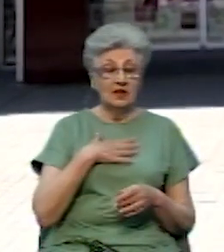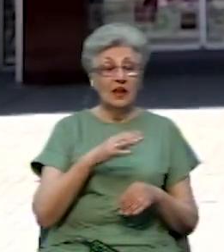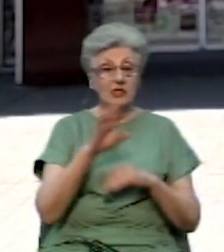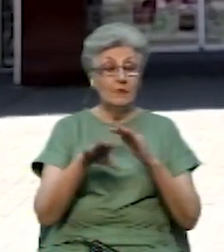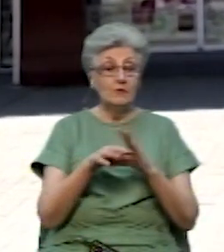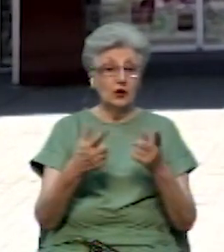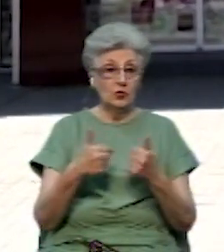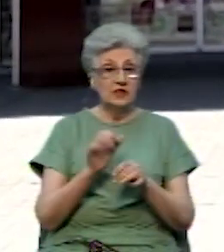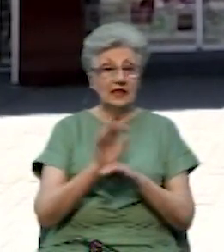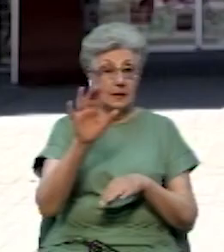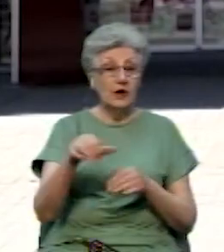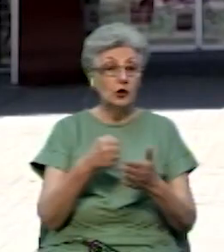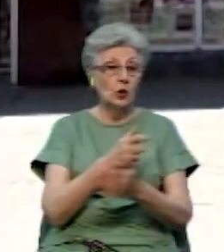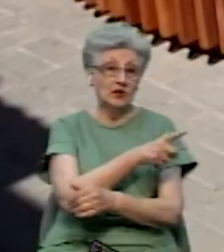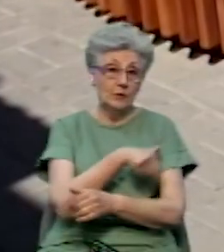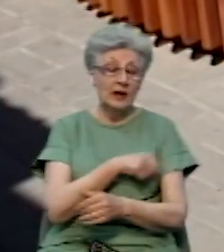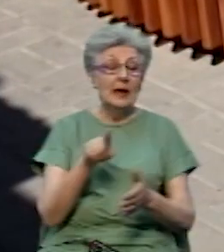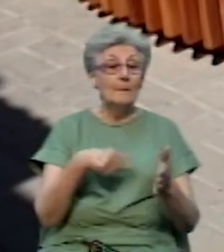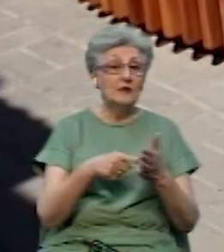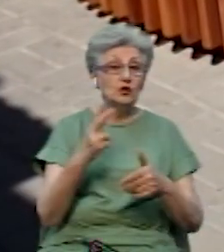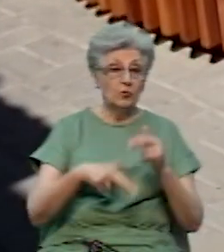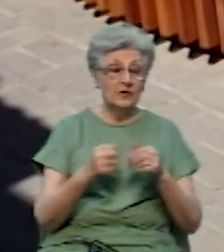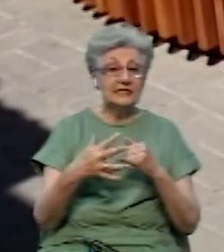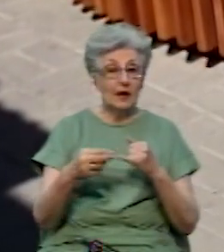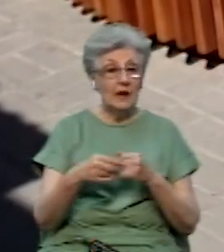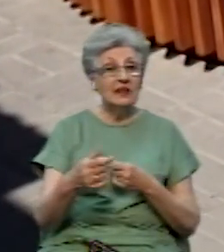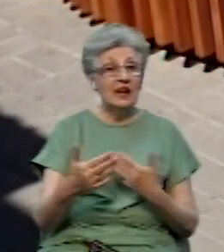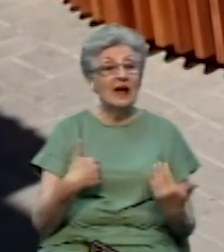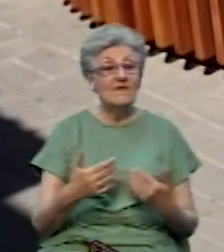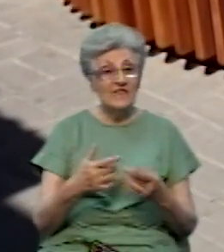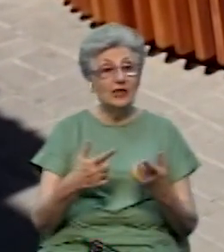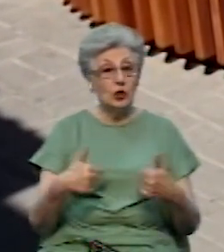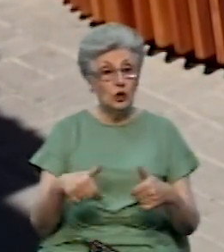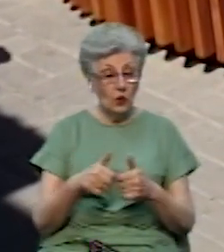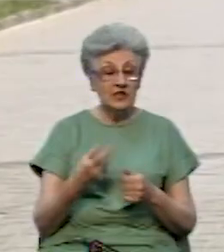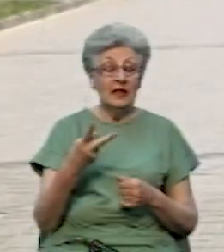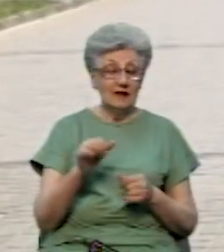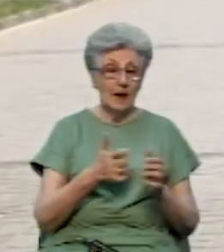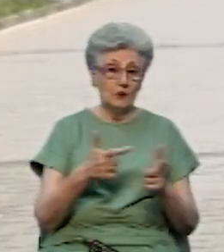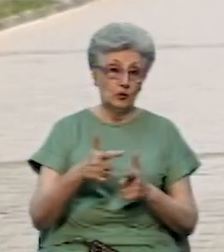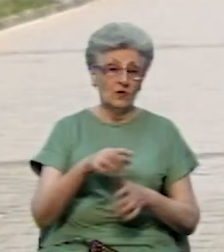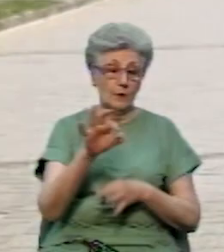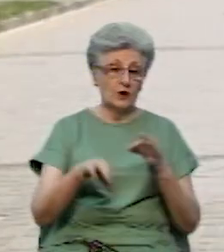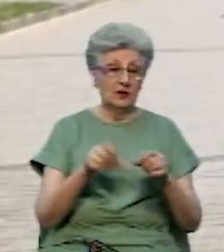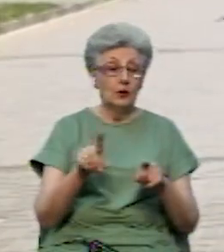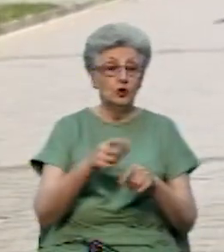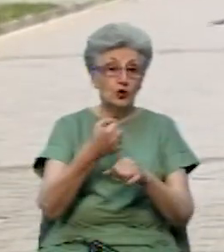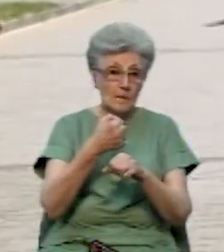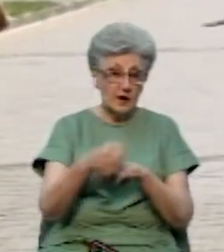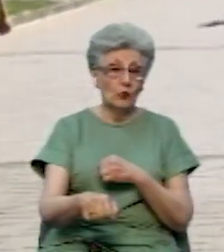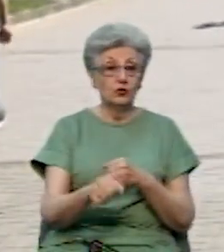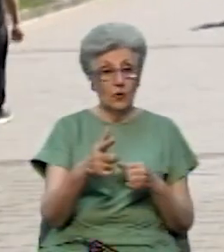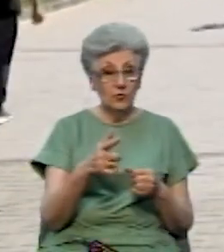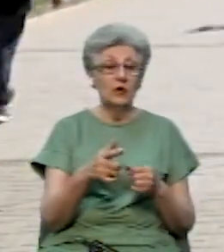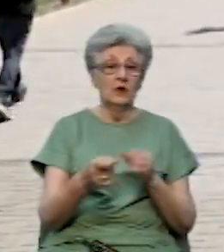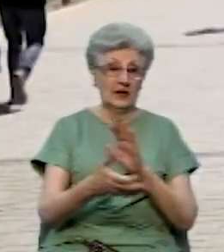до Департаменту містобудівного комплексу та земельних відносин для підготовки проєкту рішення комісії щодо примусового знесення цієї